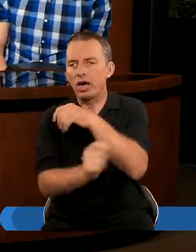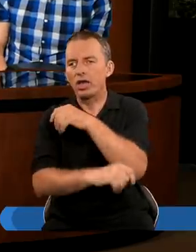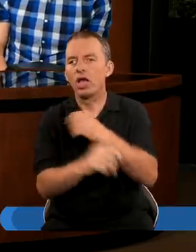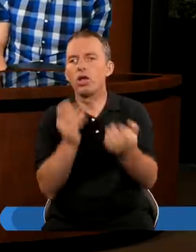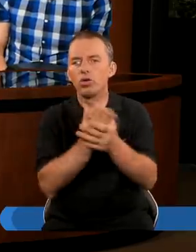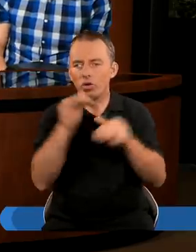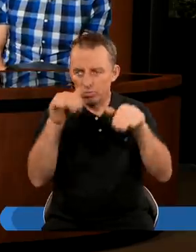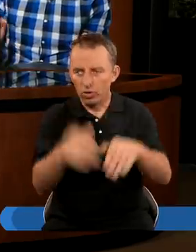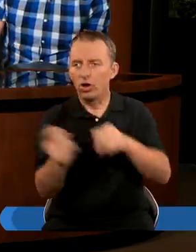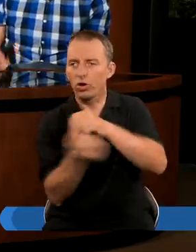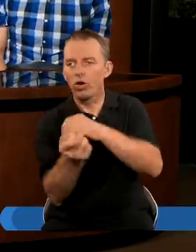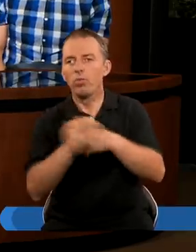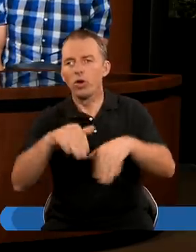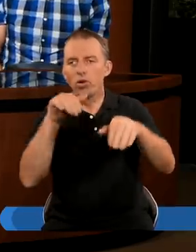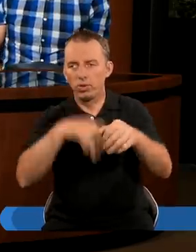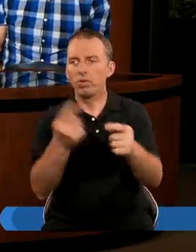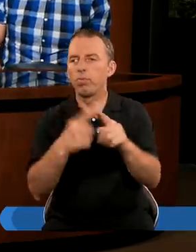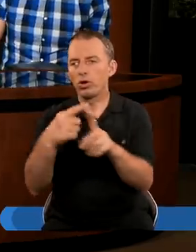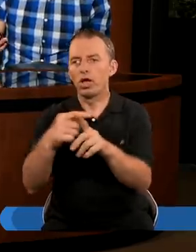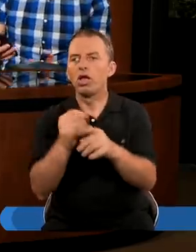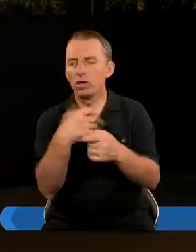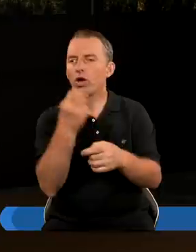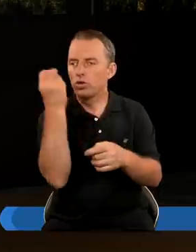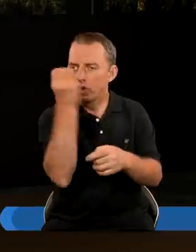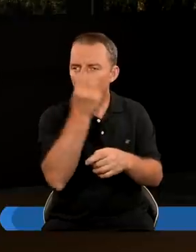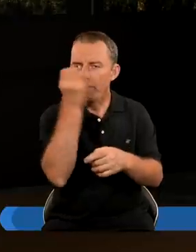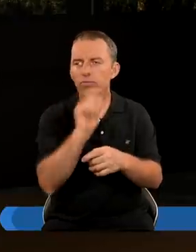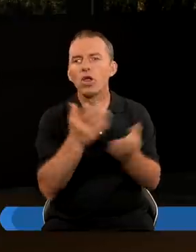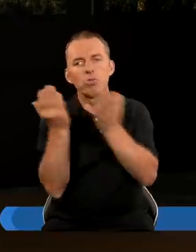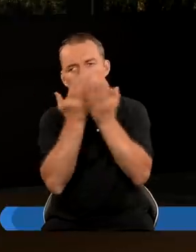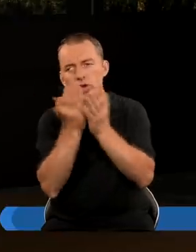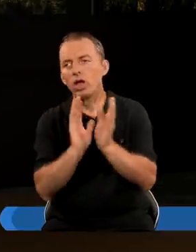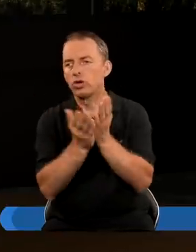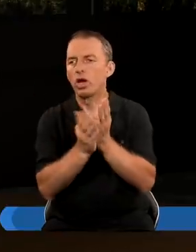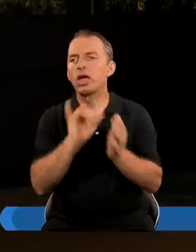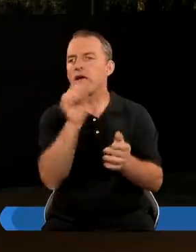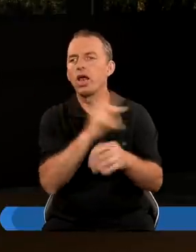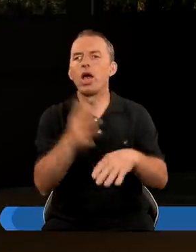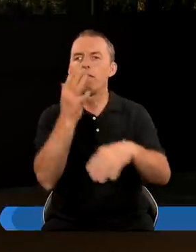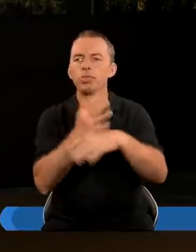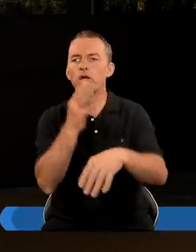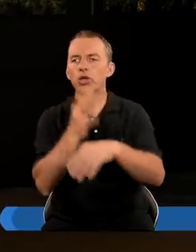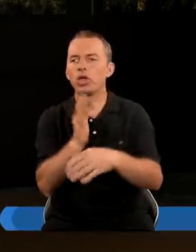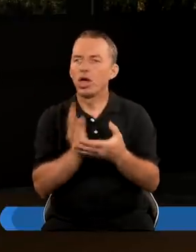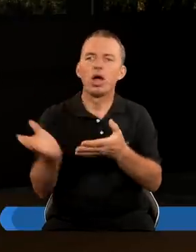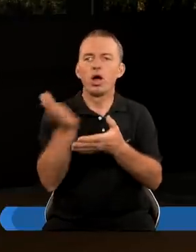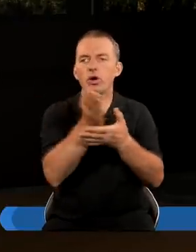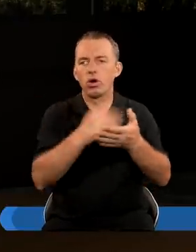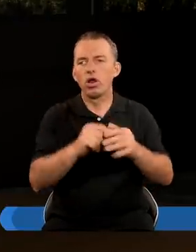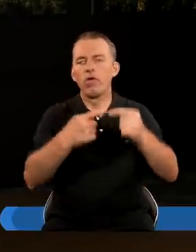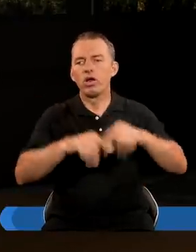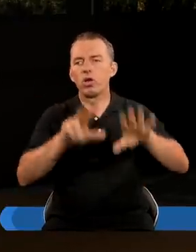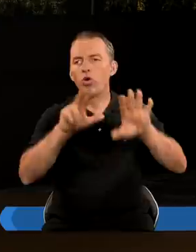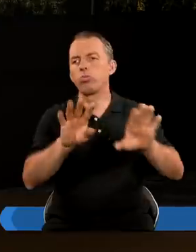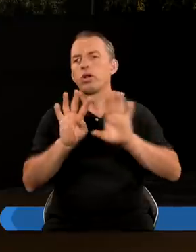Jeżeli rózga może być czymś pozytywnym Tak, ale jeszcze co ciekawe I tutaj przeczytam już z Księgi Jeremiasza 50 rozdziału,